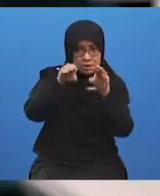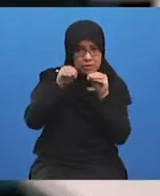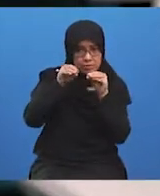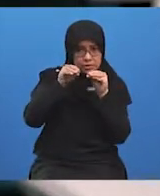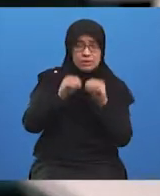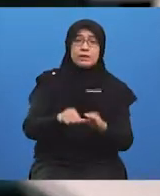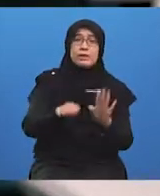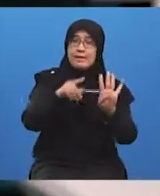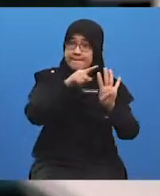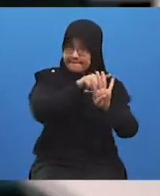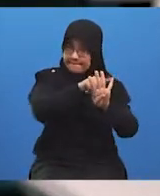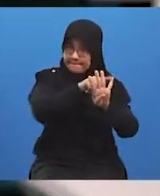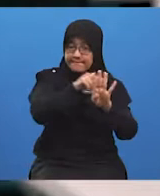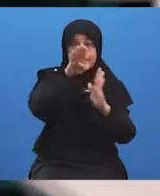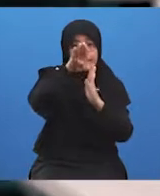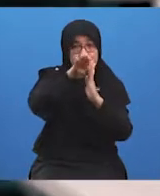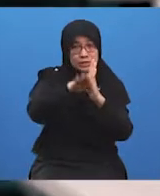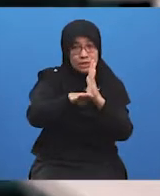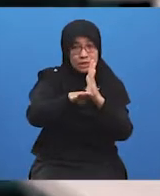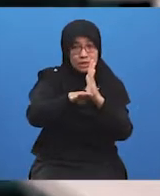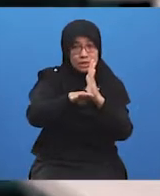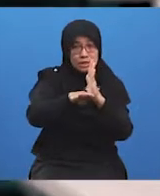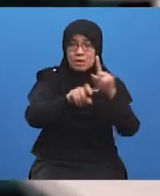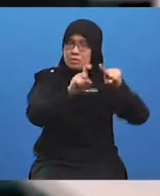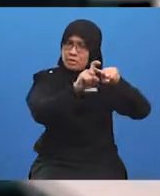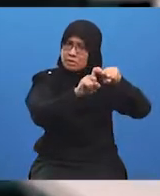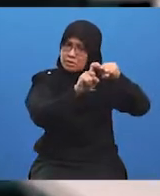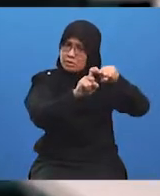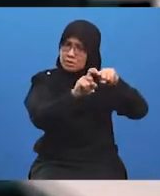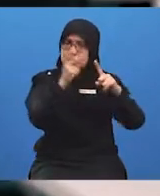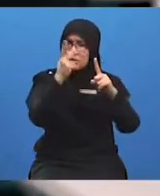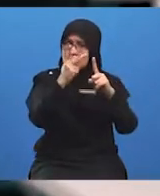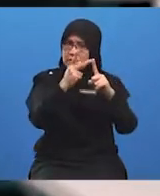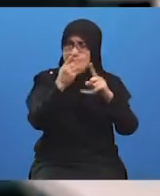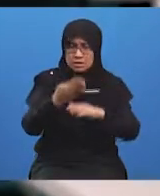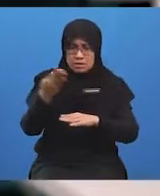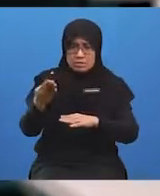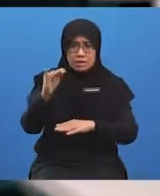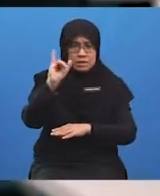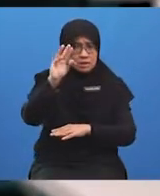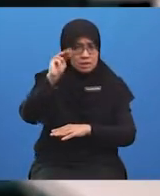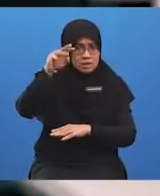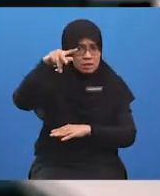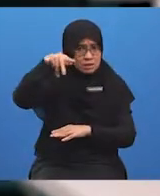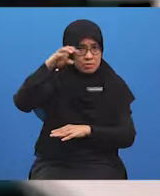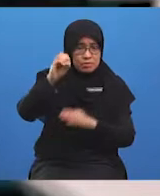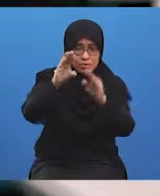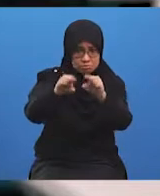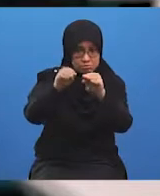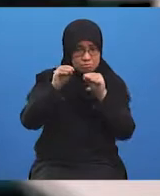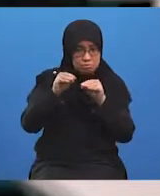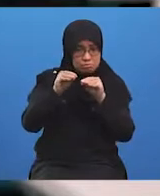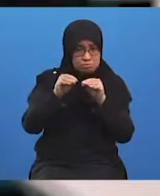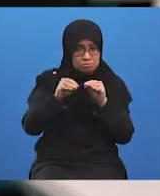keempat, mengurangkan pergantungan pada barangan import, dan yang terakhir ialah